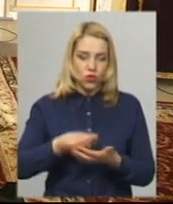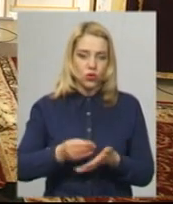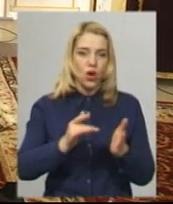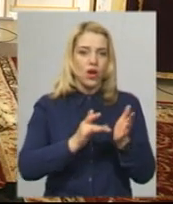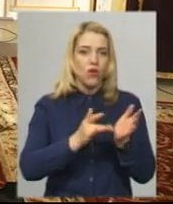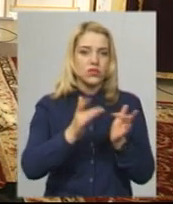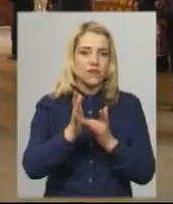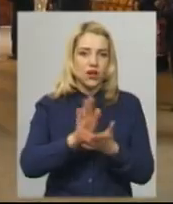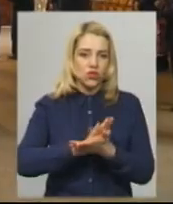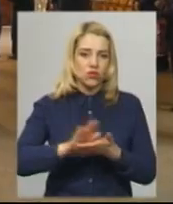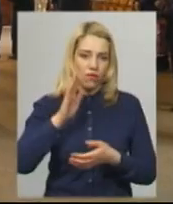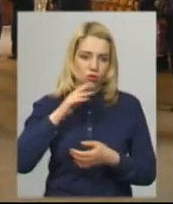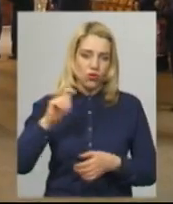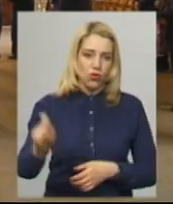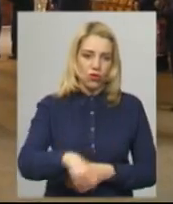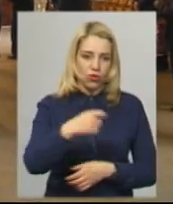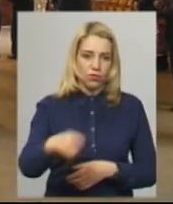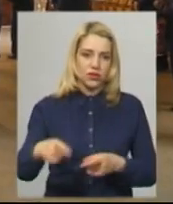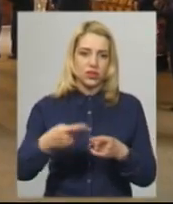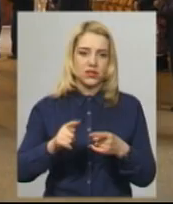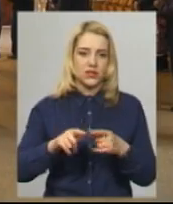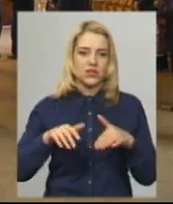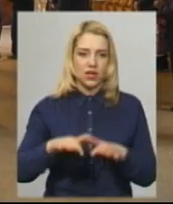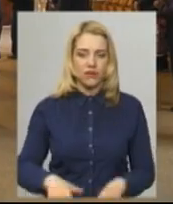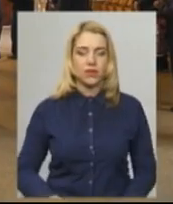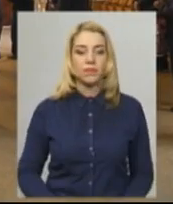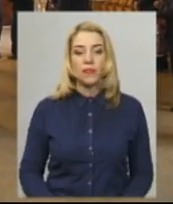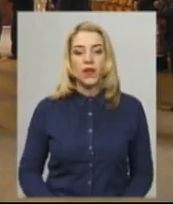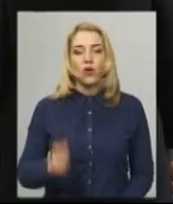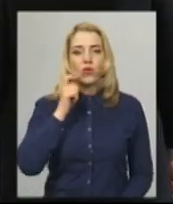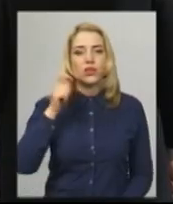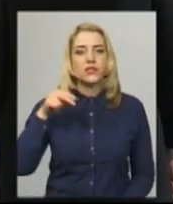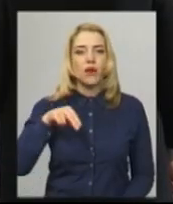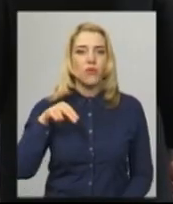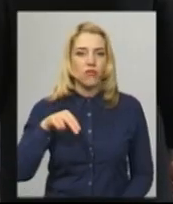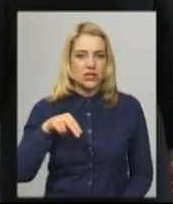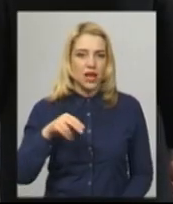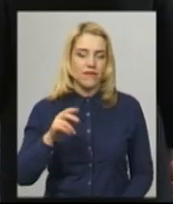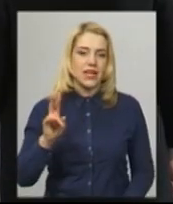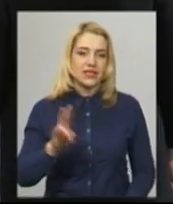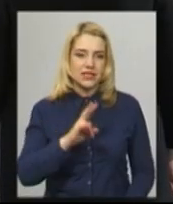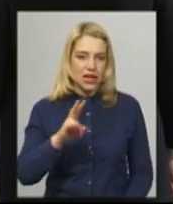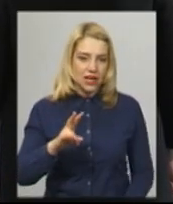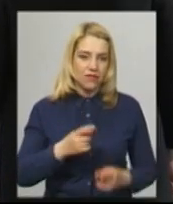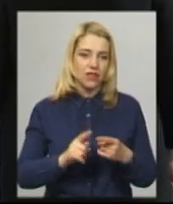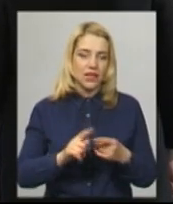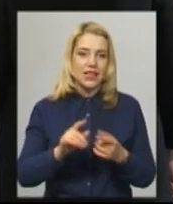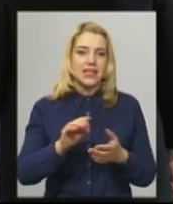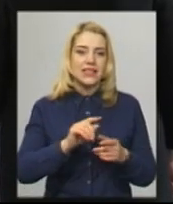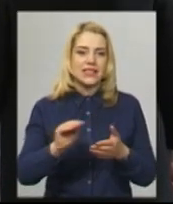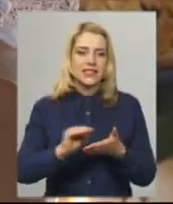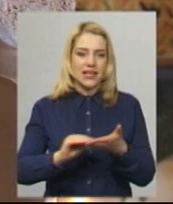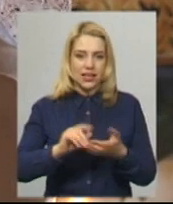окропити свої страви. Секретар Хмельницької епархії Української православної церкви Олександр Дацюк каже, відповідно до правил